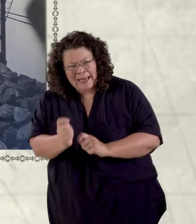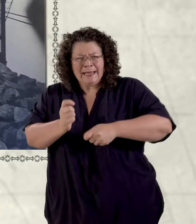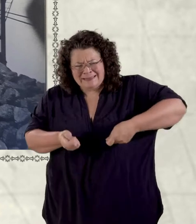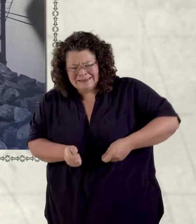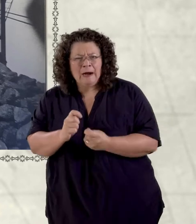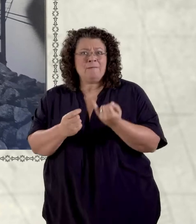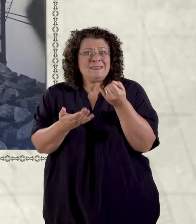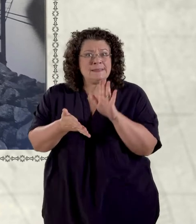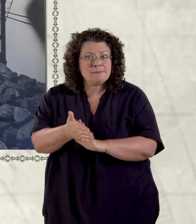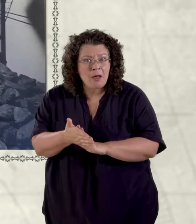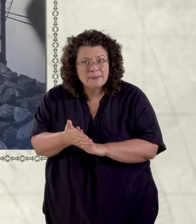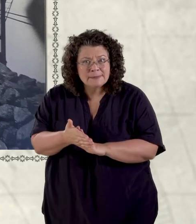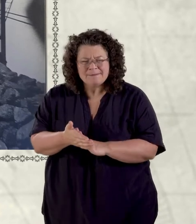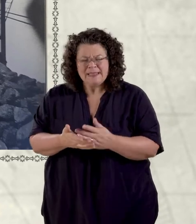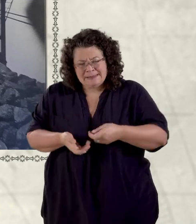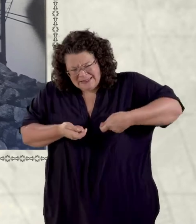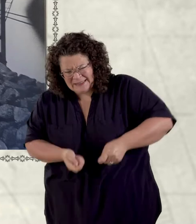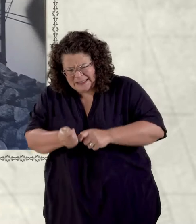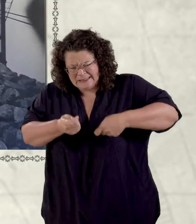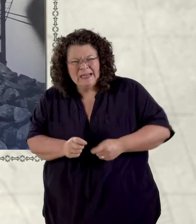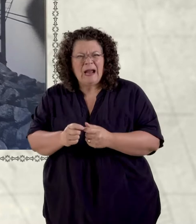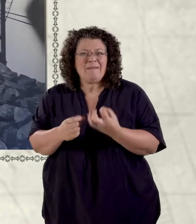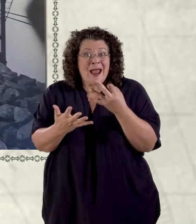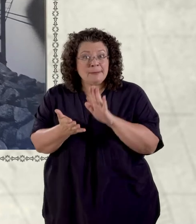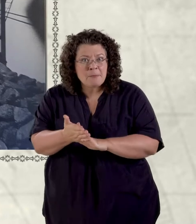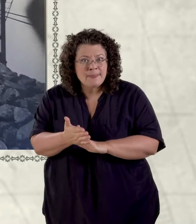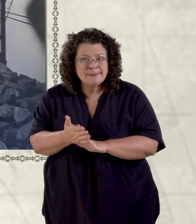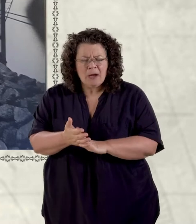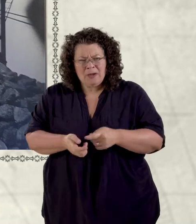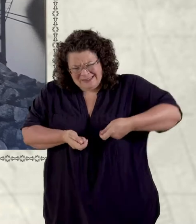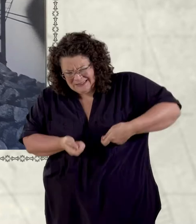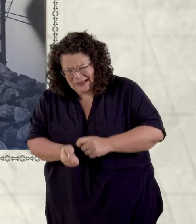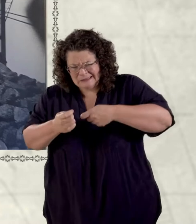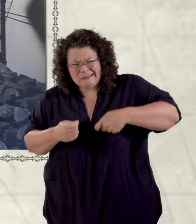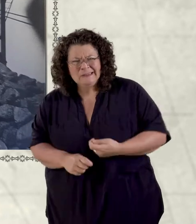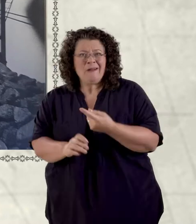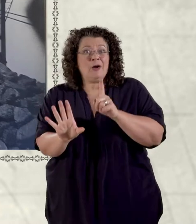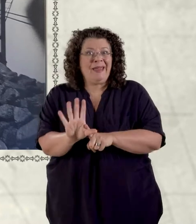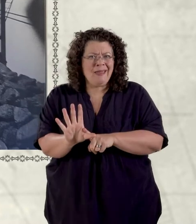am flwyddyn. Clodio, clodio, clodio am flwyddyn a hanner.